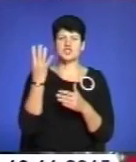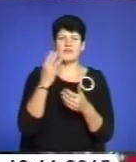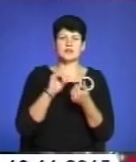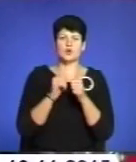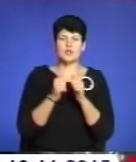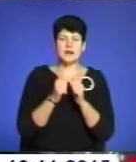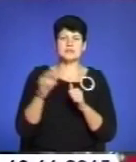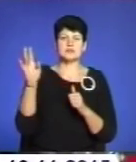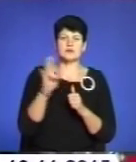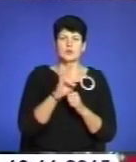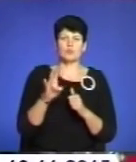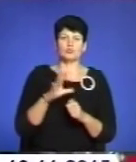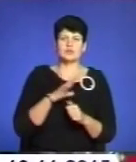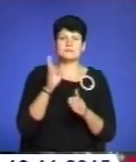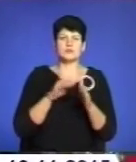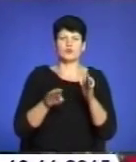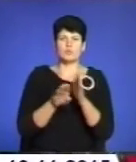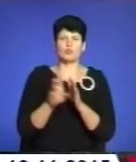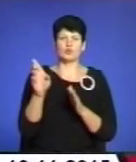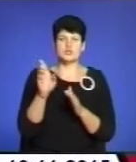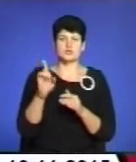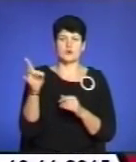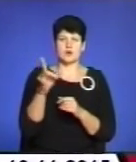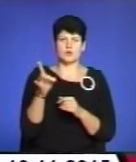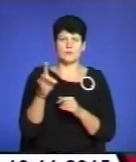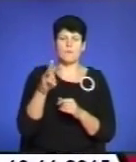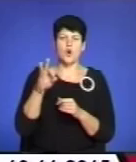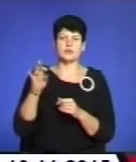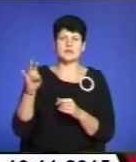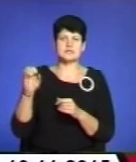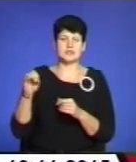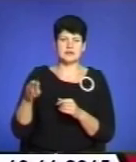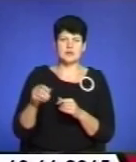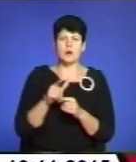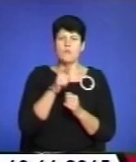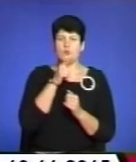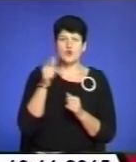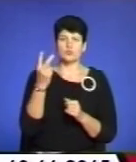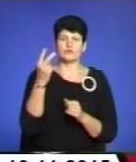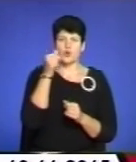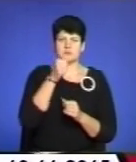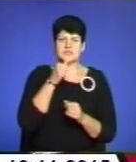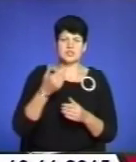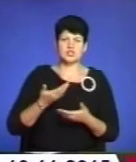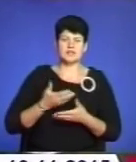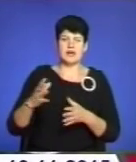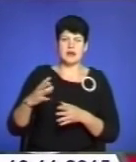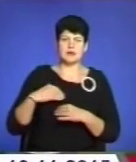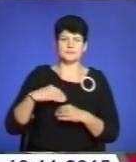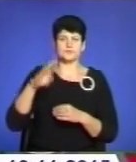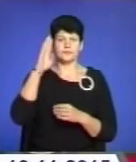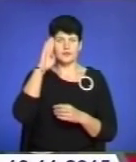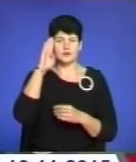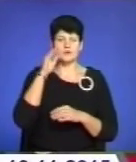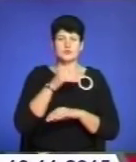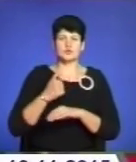капеланів були духівники з-під Волочиського-Бучицького районів Монастириська. Протягом двох місяців вони жили разом з бійцями, часто на